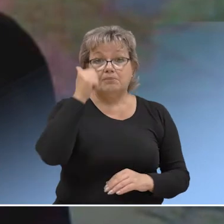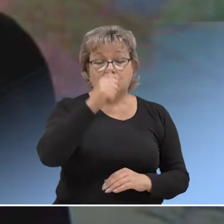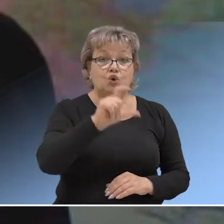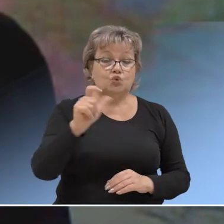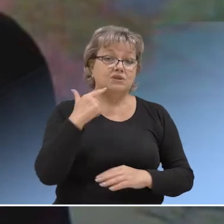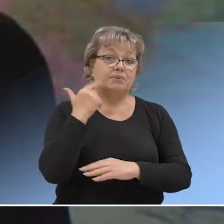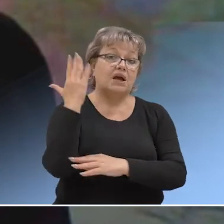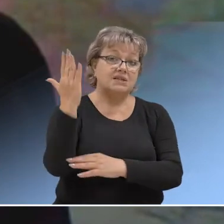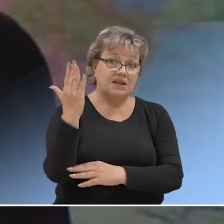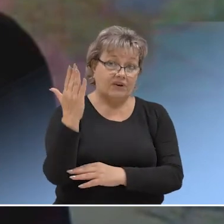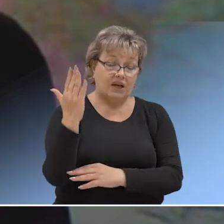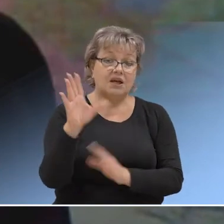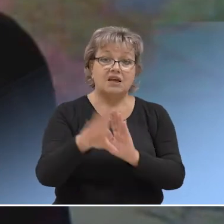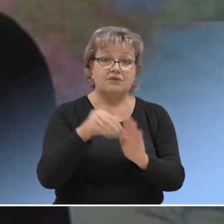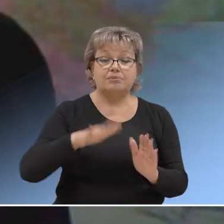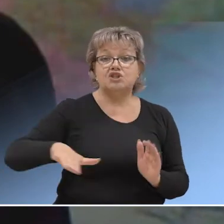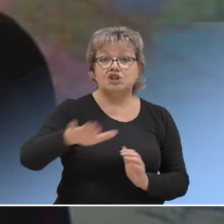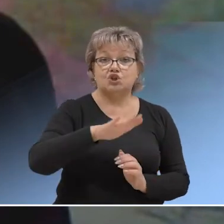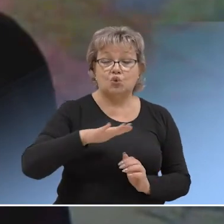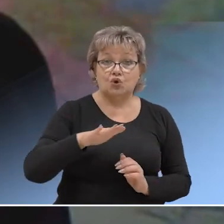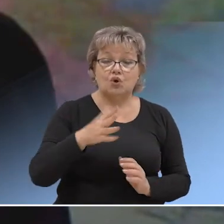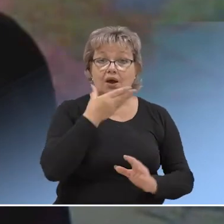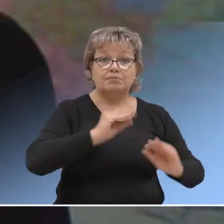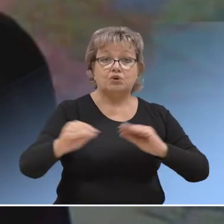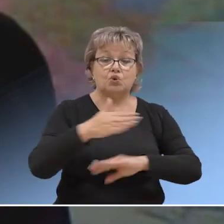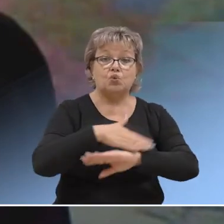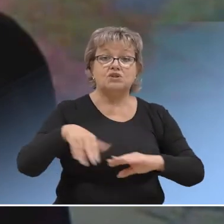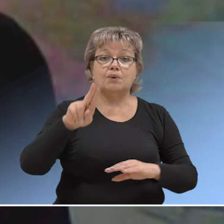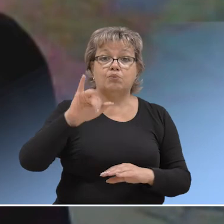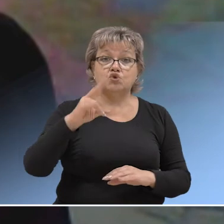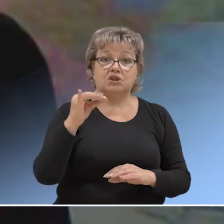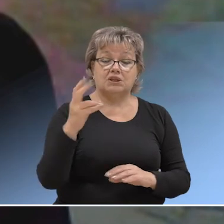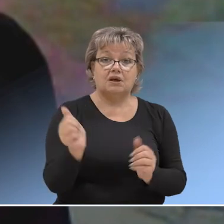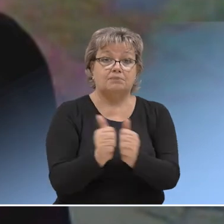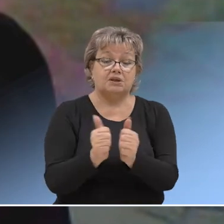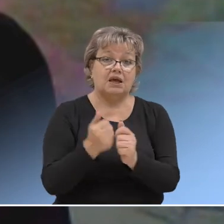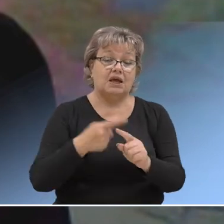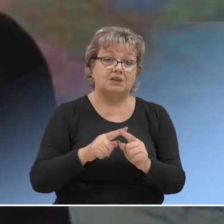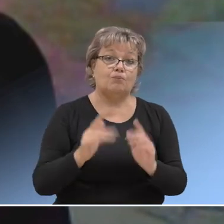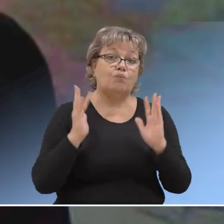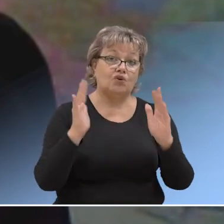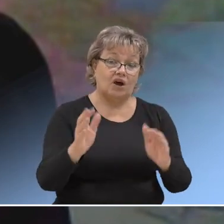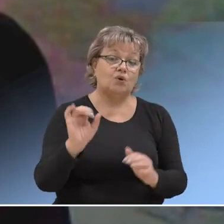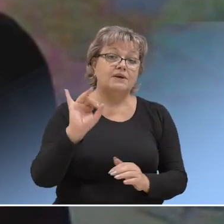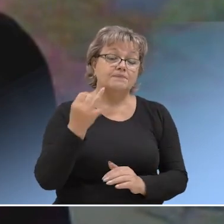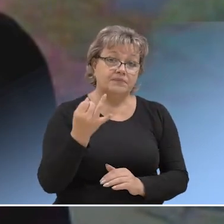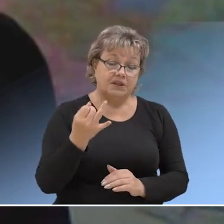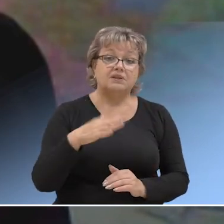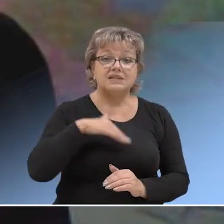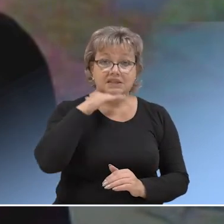этом году люди проголосовали и выбрали территорию благоустройства улицы Пушкина, которая прилегает к этому бульвару и